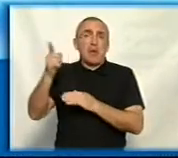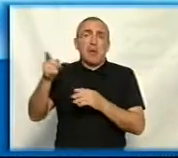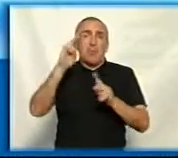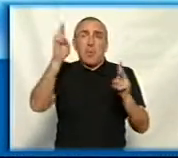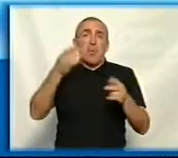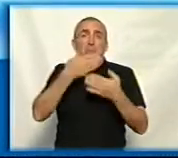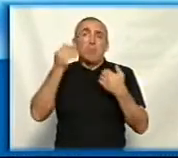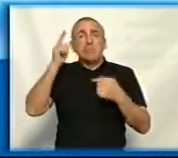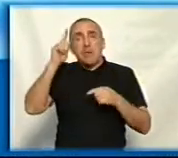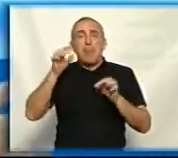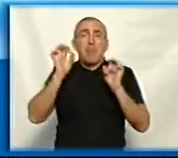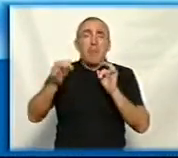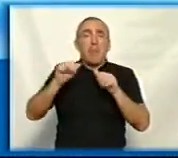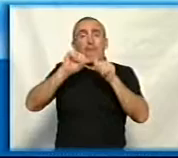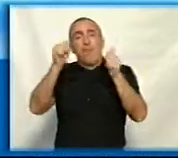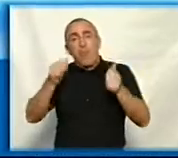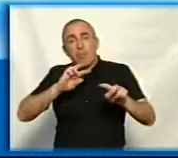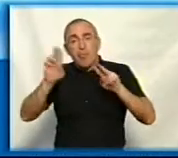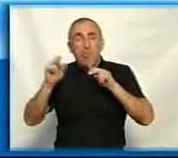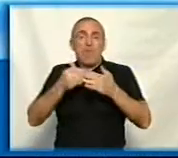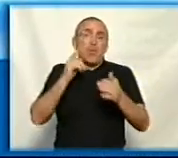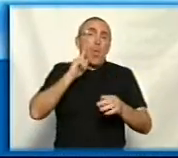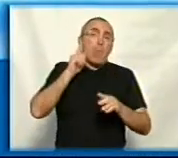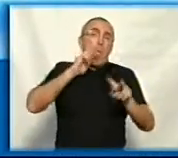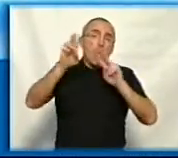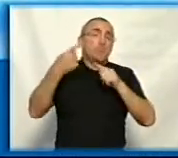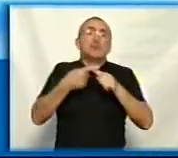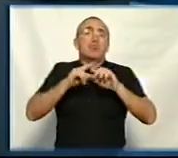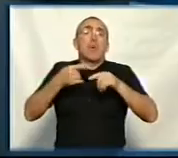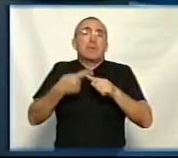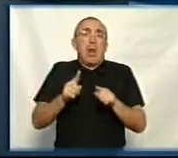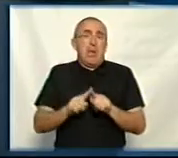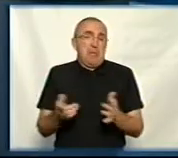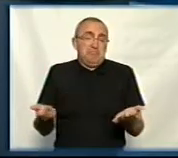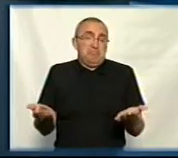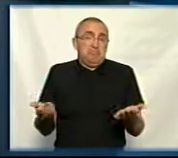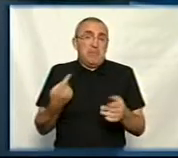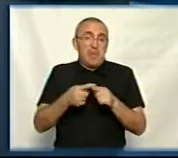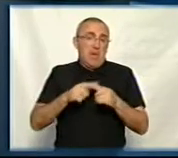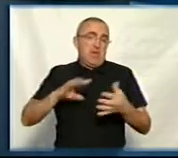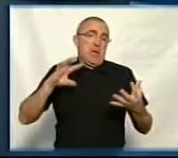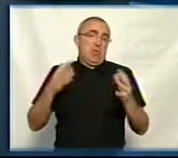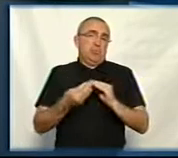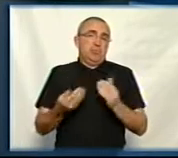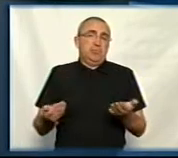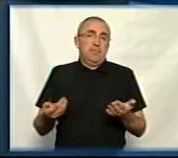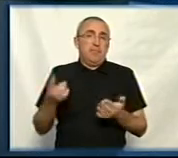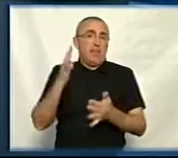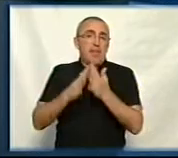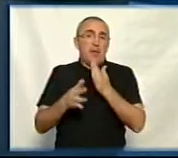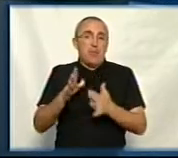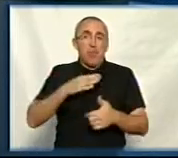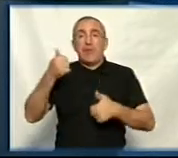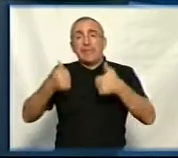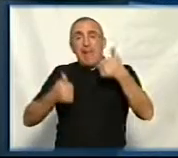нікого, хто знав би, чим відрізняється формувальне обрізання від омолоджувального і що це взагалі таке. Тому це такий от результат у цього. По парку, там вже взагалі був